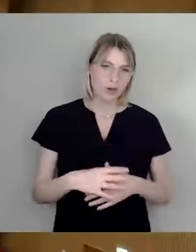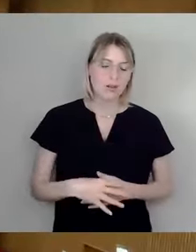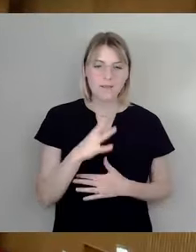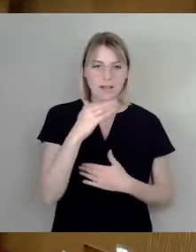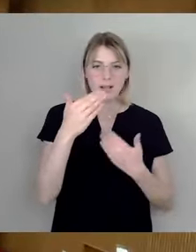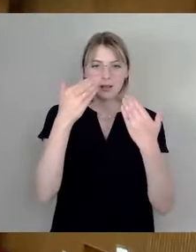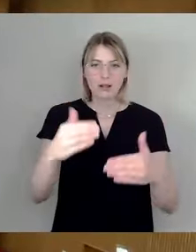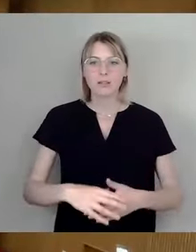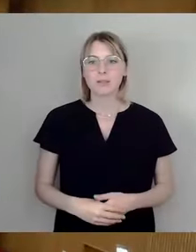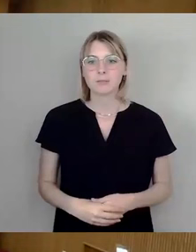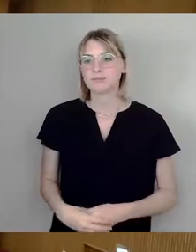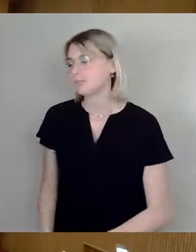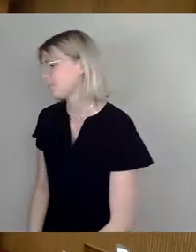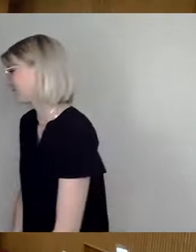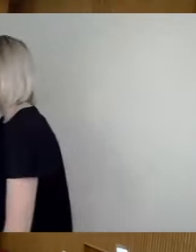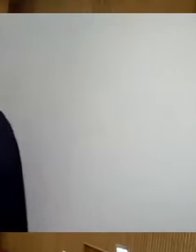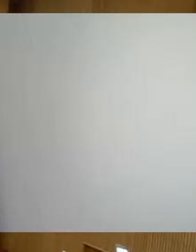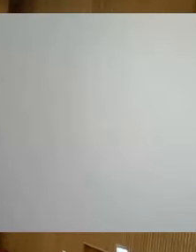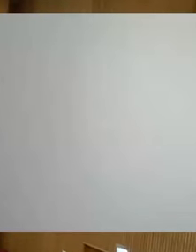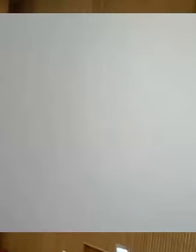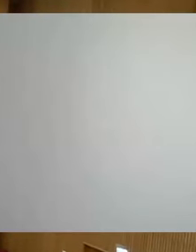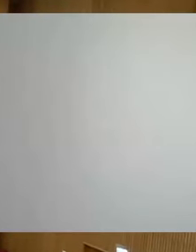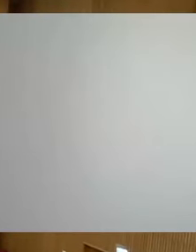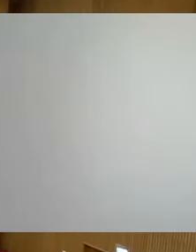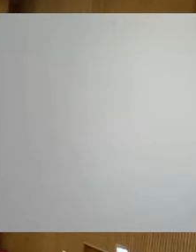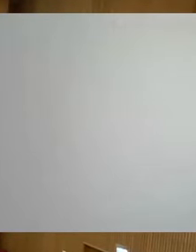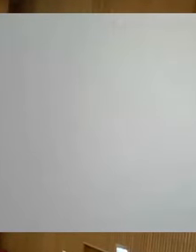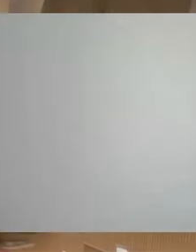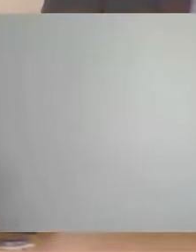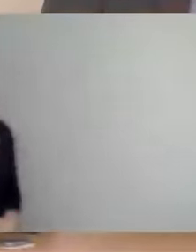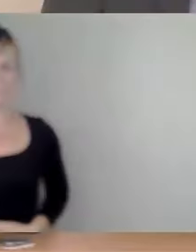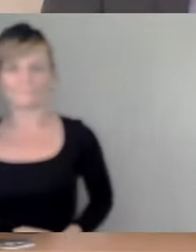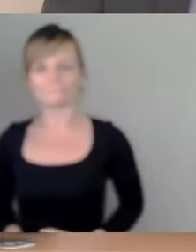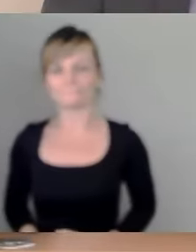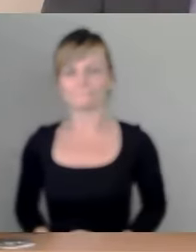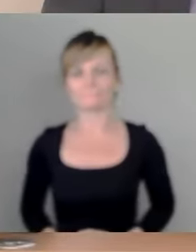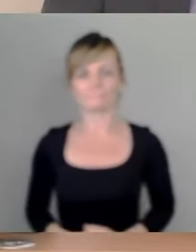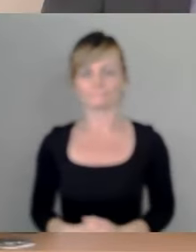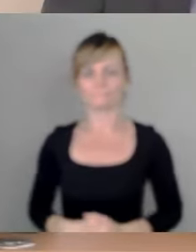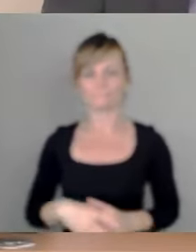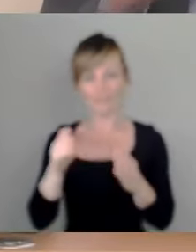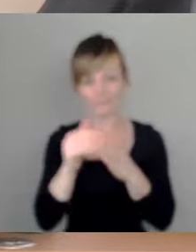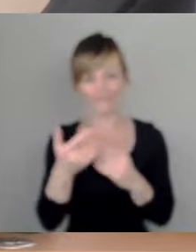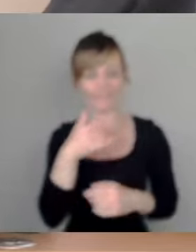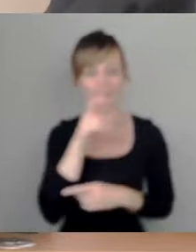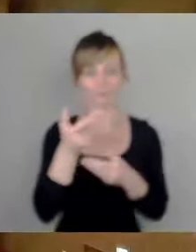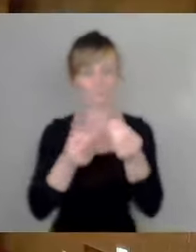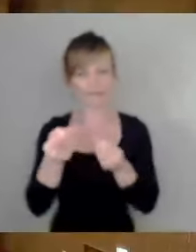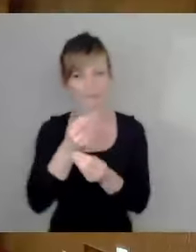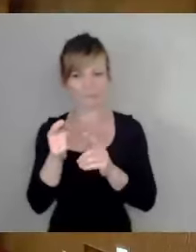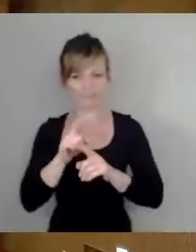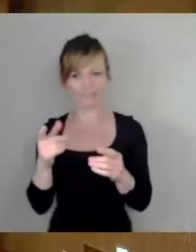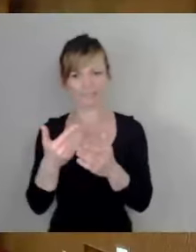So, weitere Wortmeldungen liegen mir nicht vor. Dann nochmal für die Verwaltung, Herr Kühn. Meine Damen und